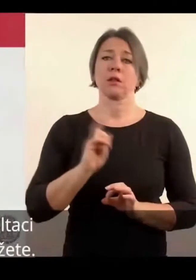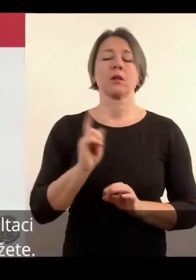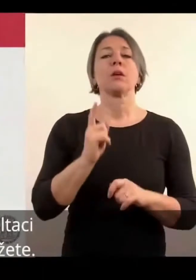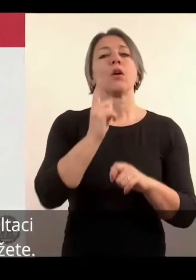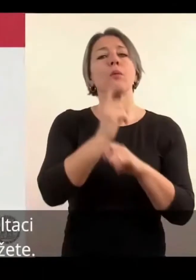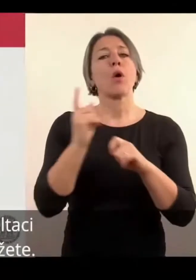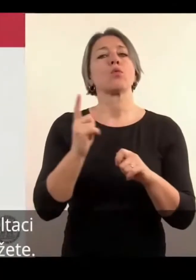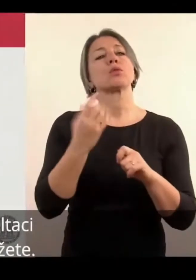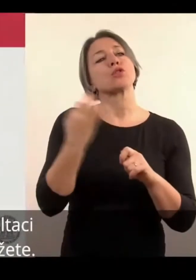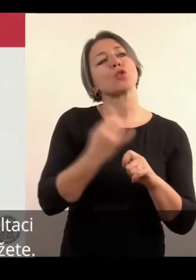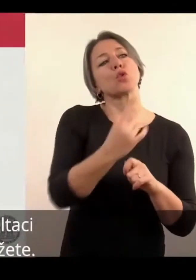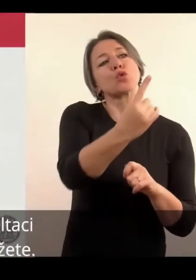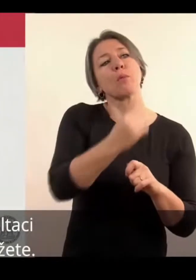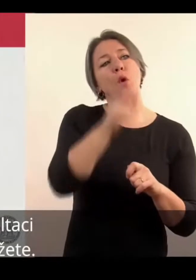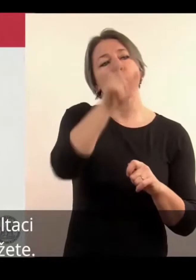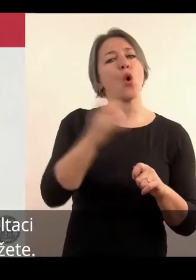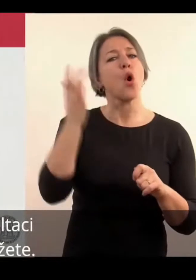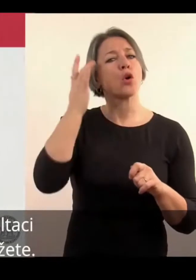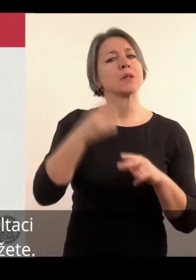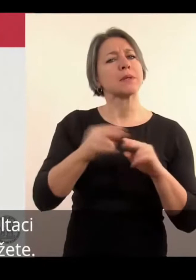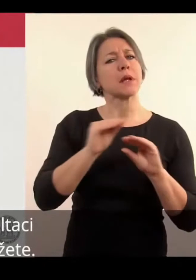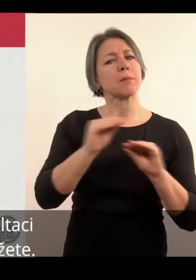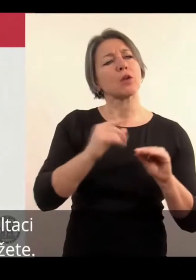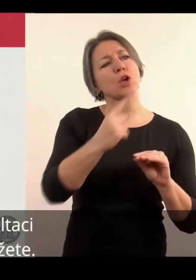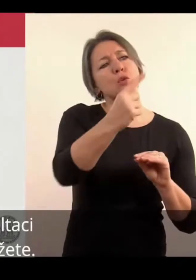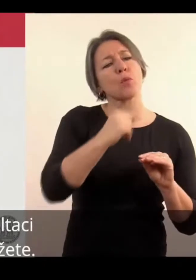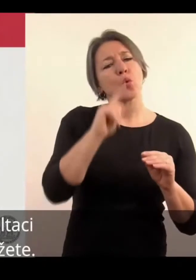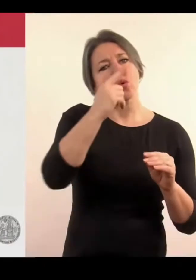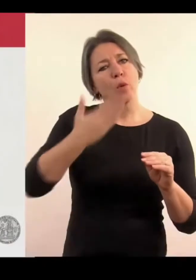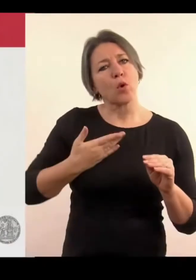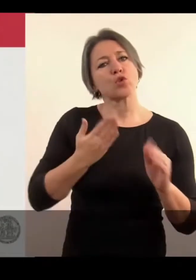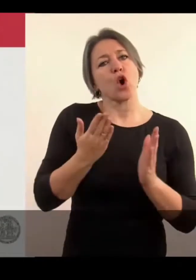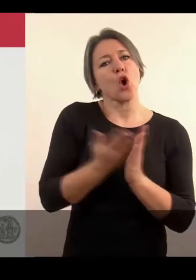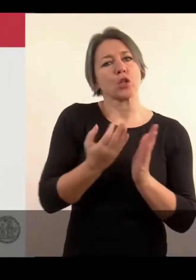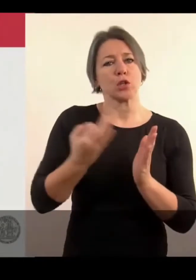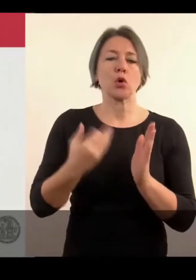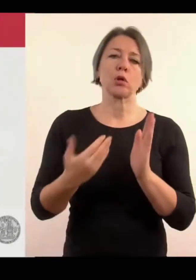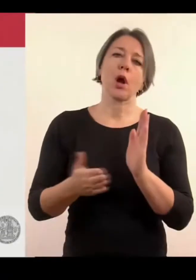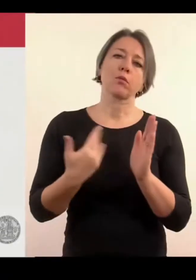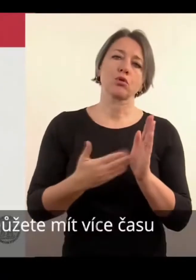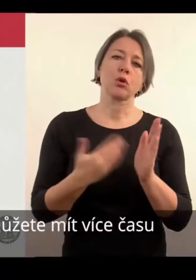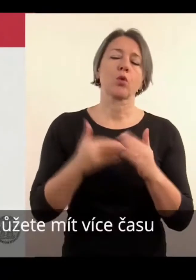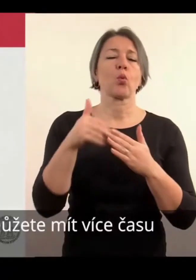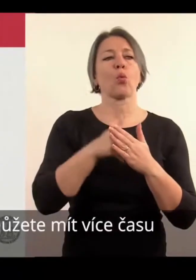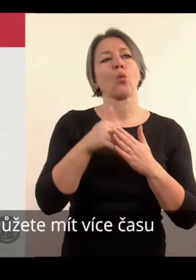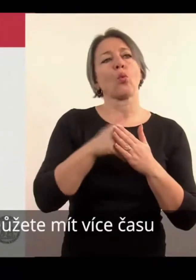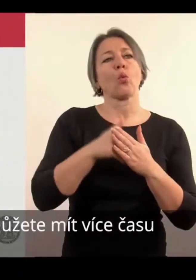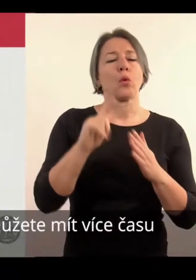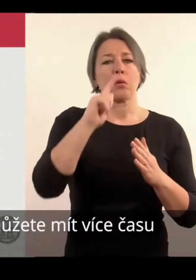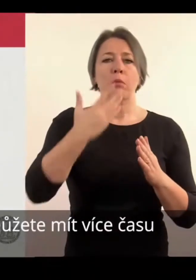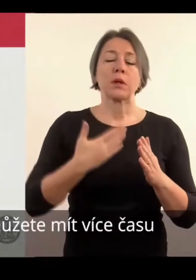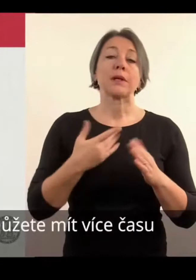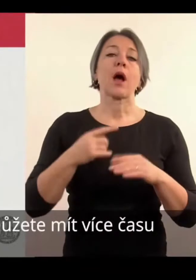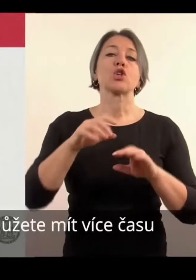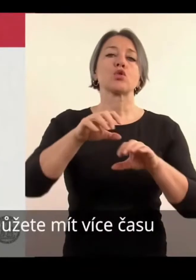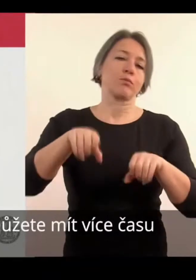nich se vlastně ve spolupráci s kouštními diagnostiky těm umítete. To znamená, často je tam například, že můžeme